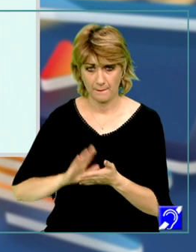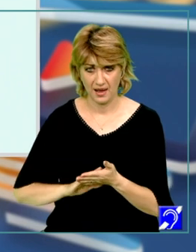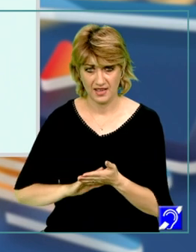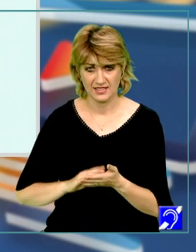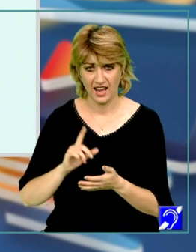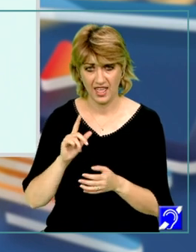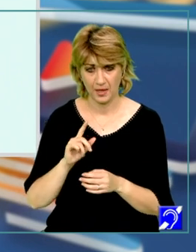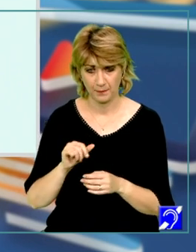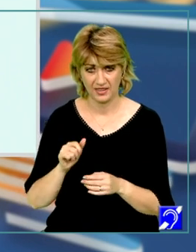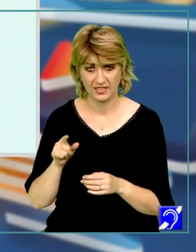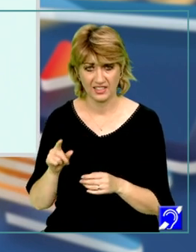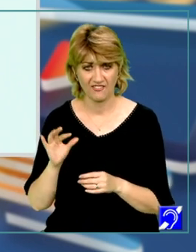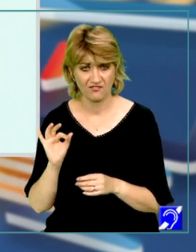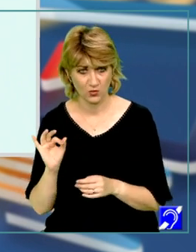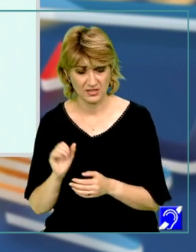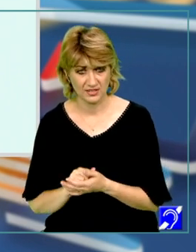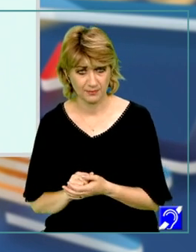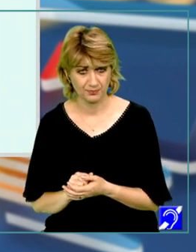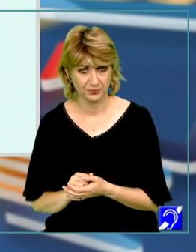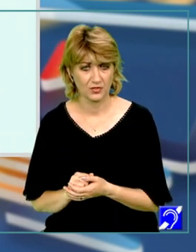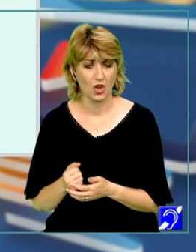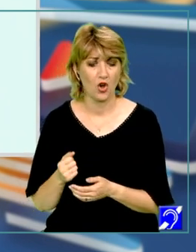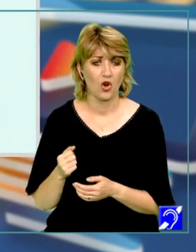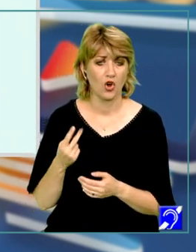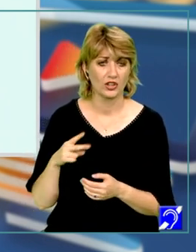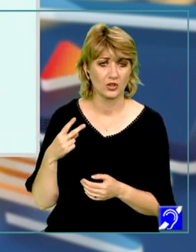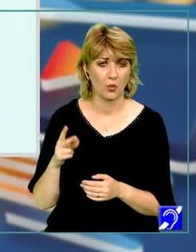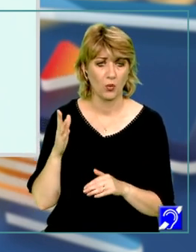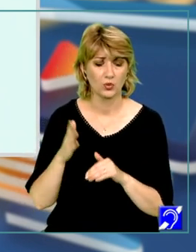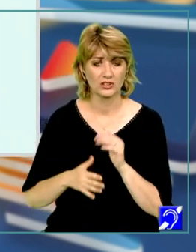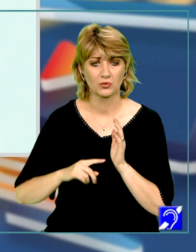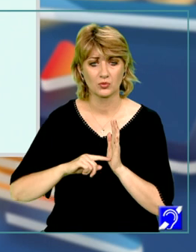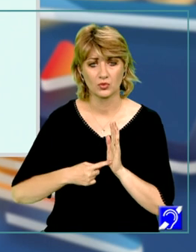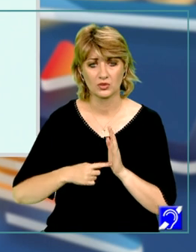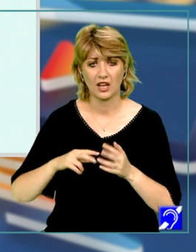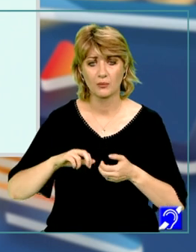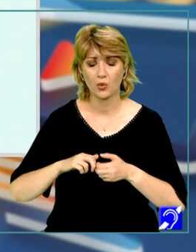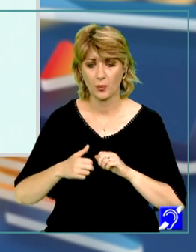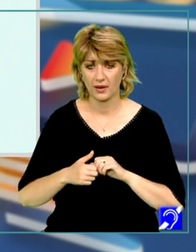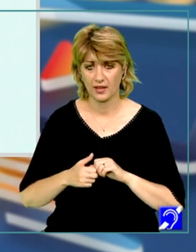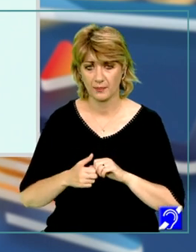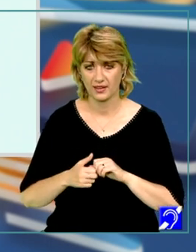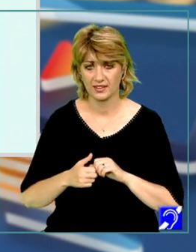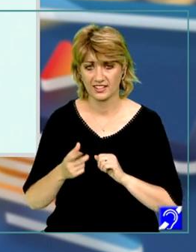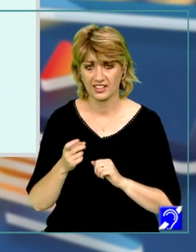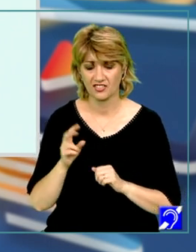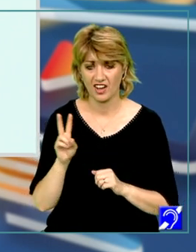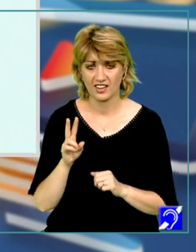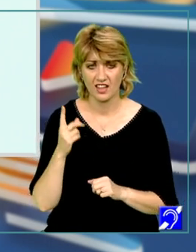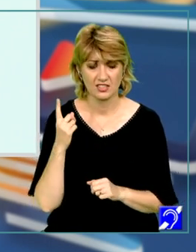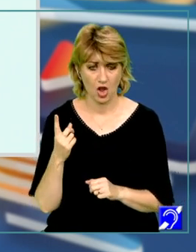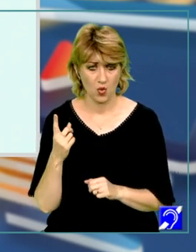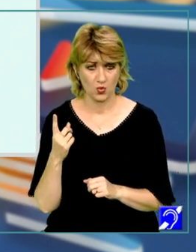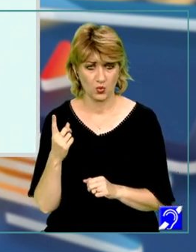unei limite de funcții. Continuăm cu ultimul punct al problemei din varianta 1.